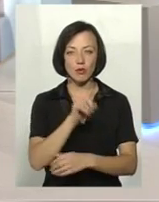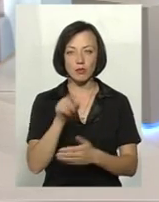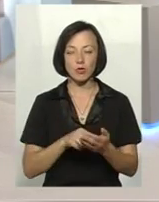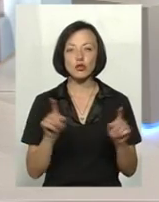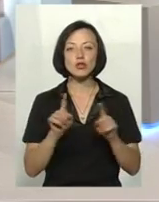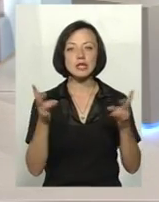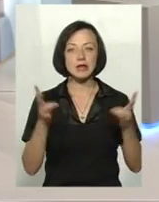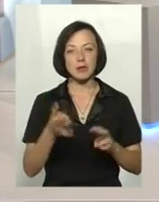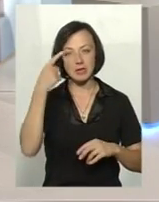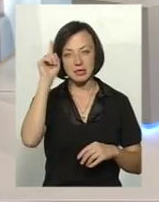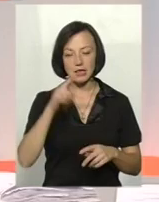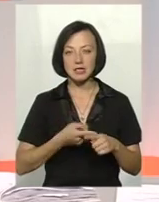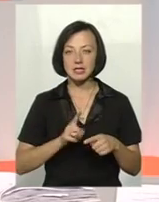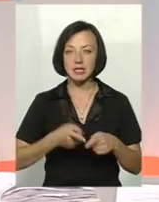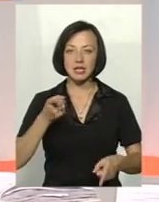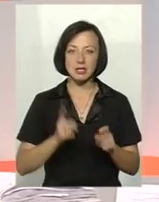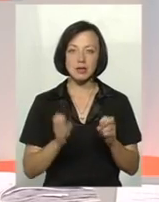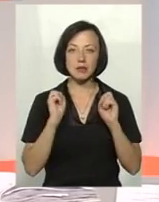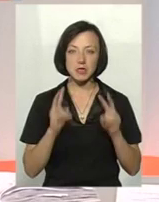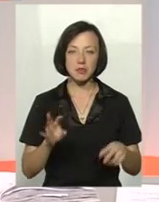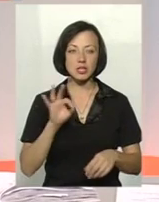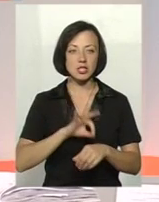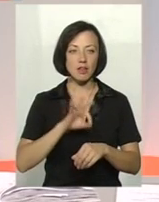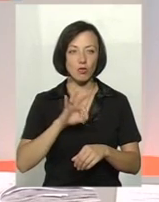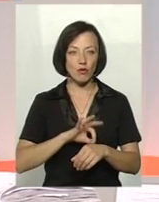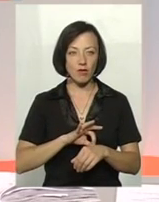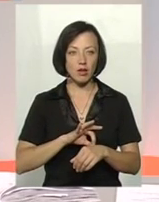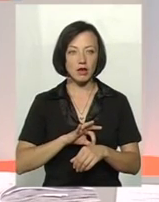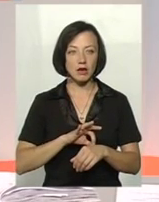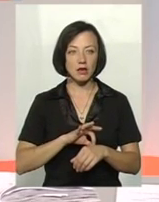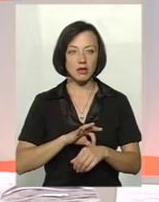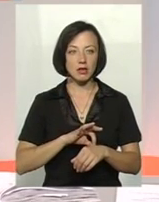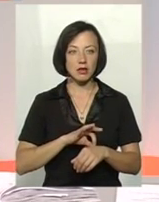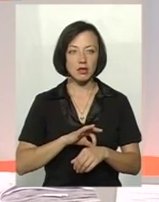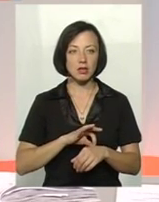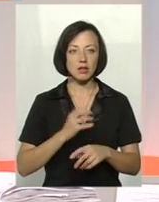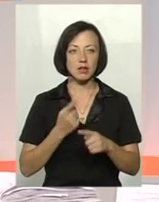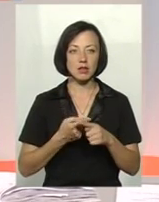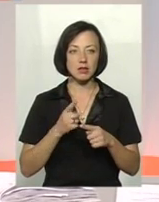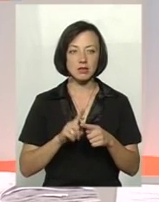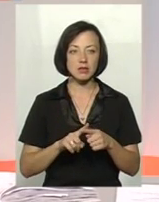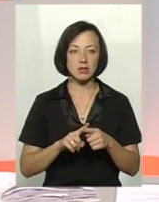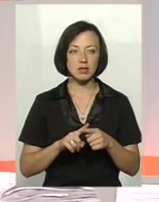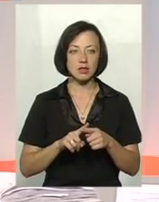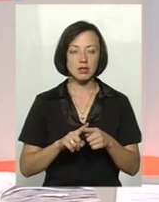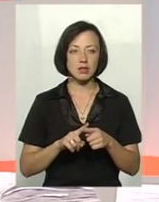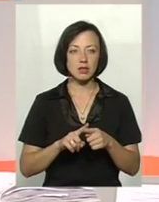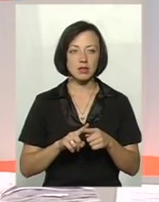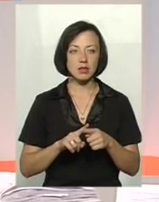про це захворювання? Це дійсно небезпечне захворювання. Хвороба, вона, значить,